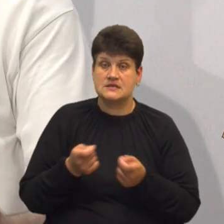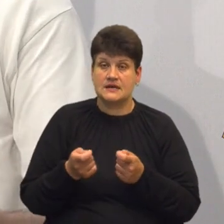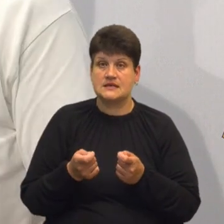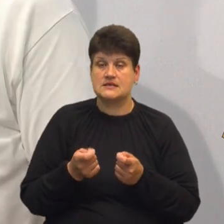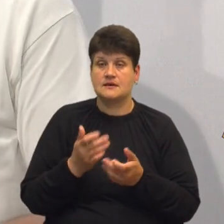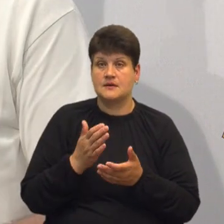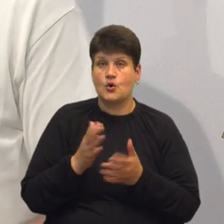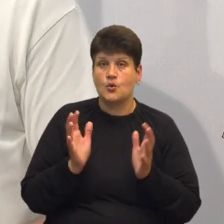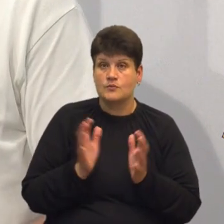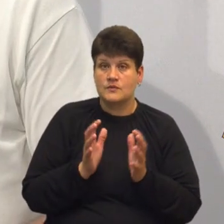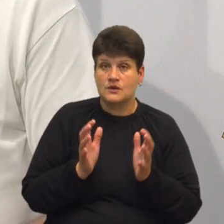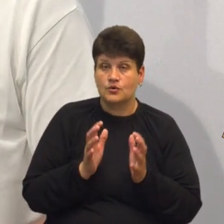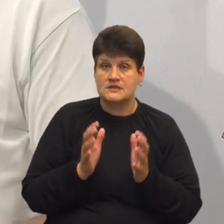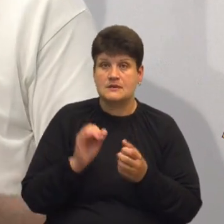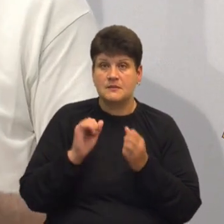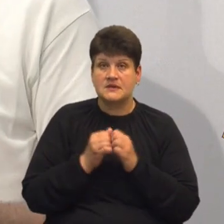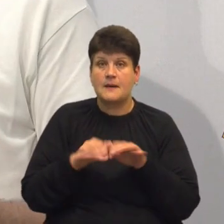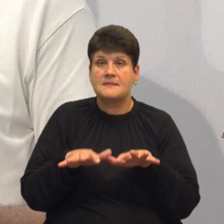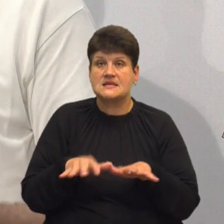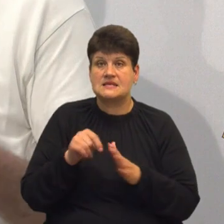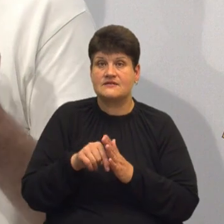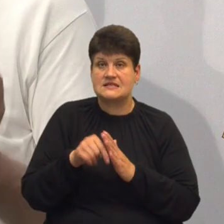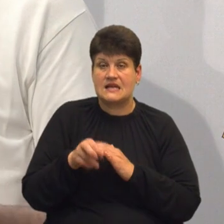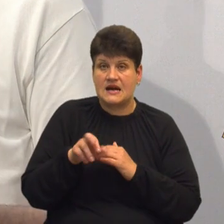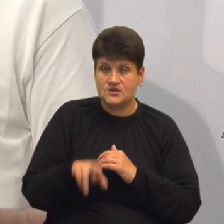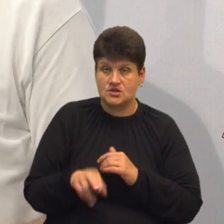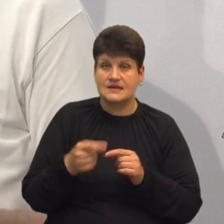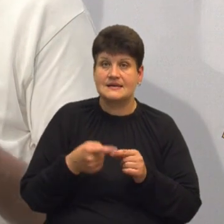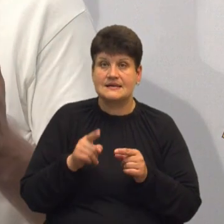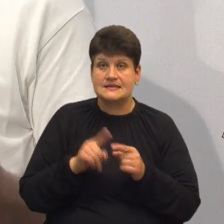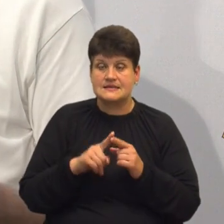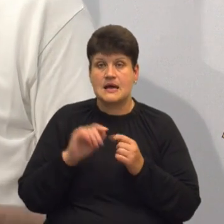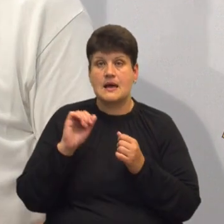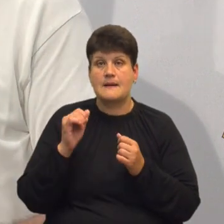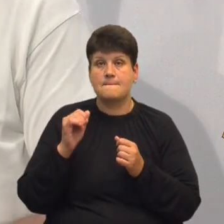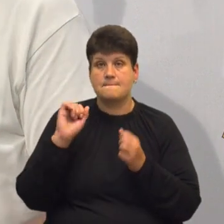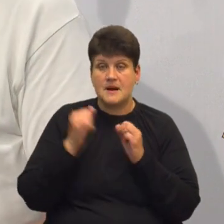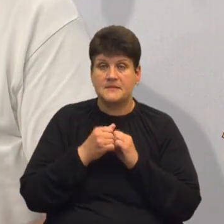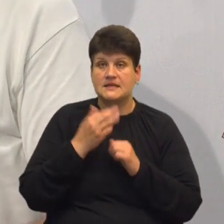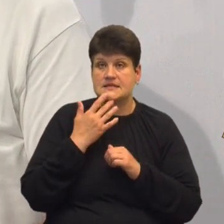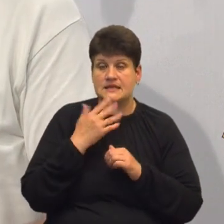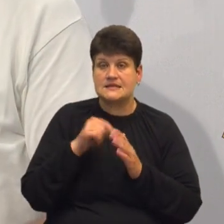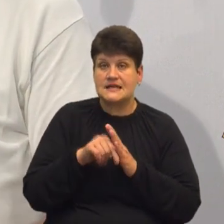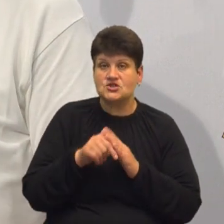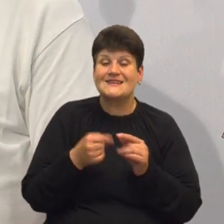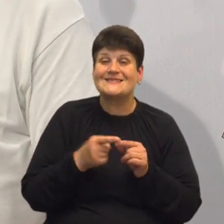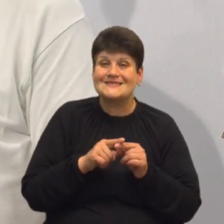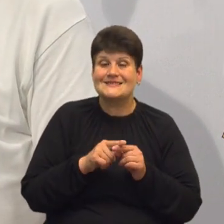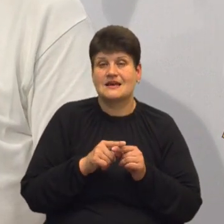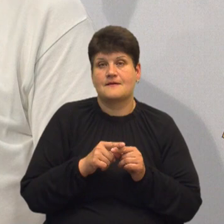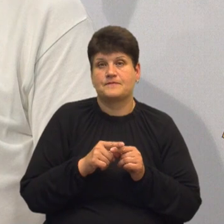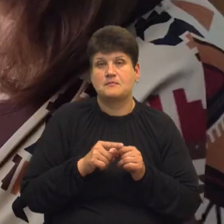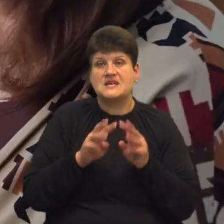опікується пам'ятками місцевого значення. Зазначені об'єкт – пам'ятки національно значення, це компетенції Міністерства культури та